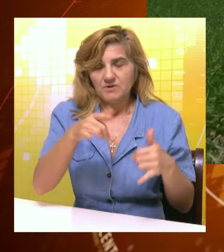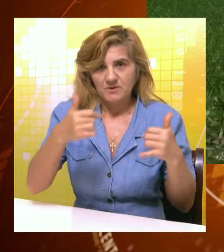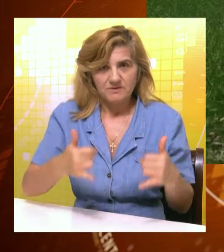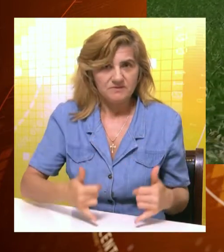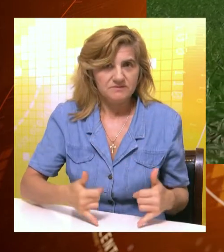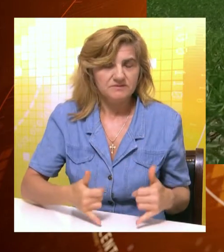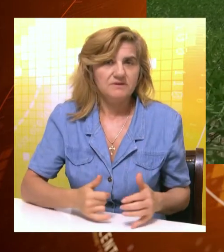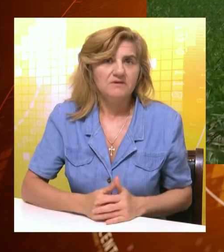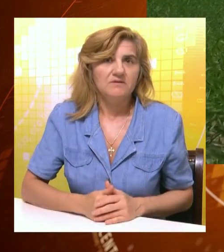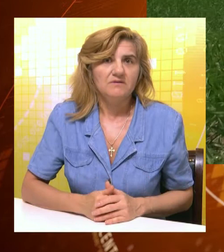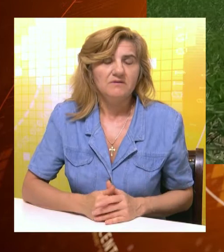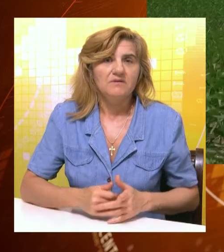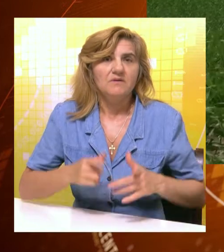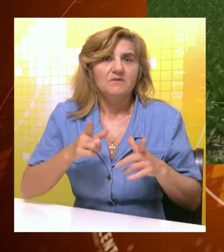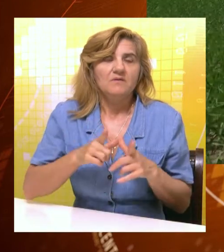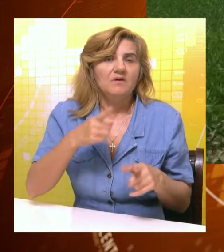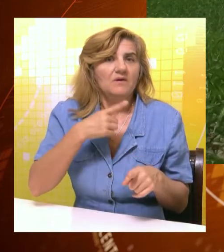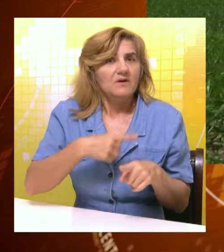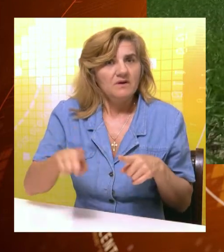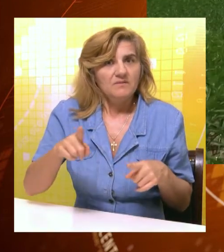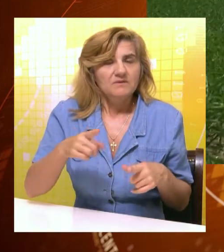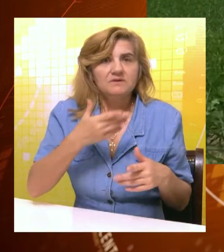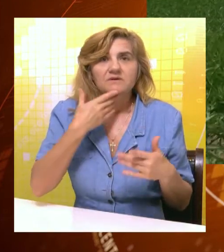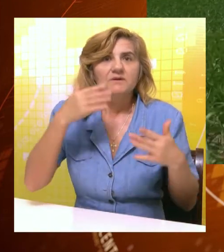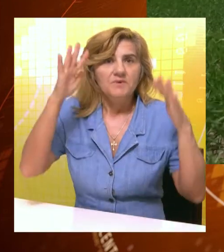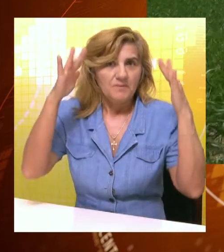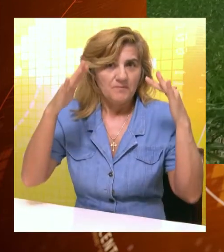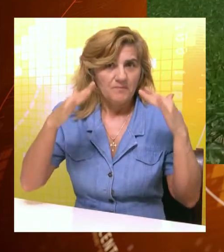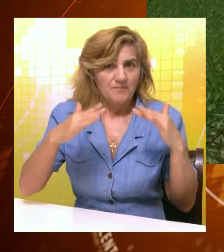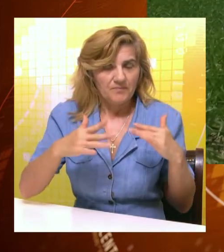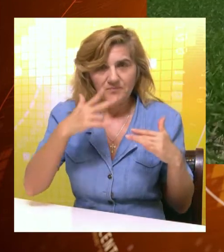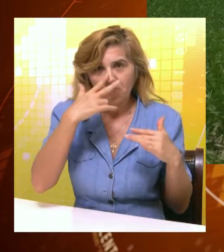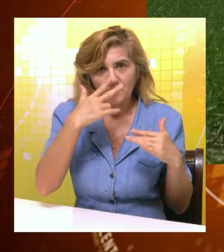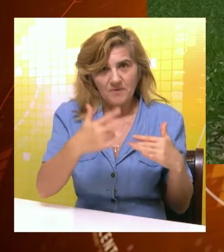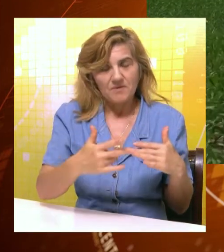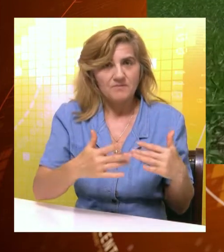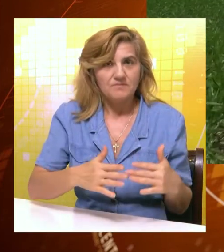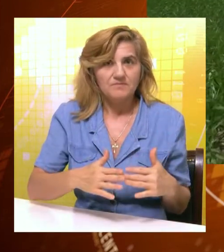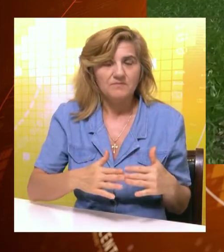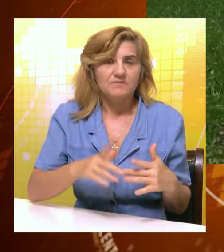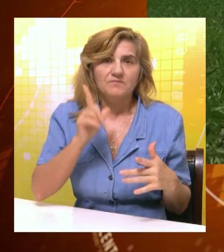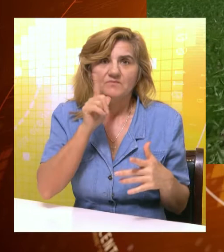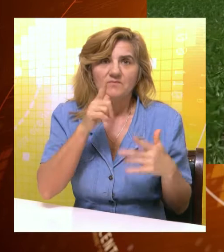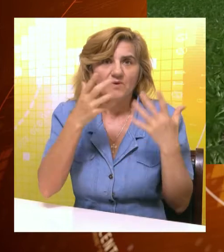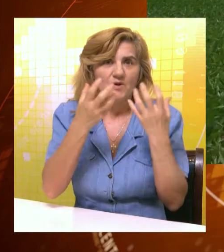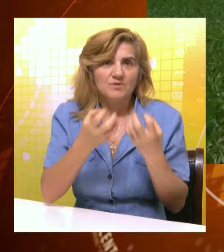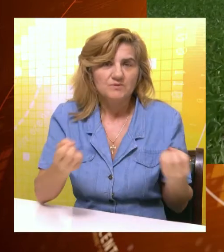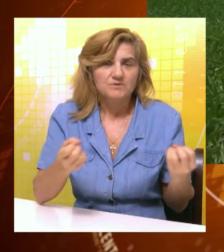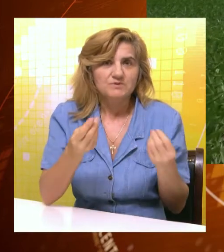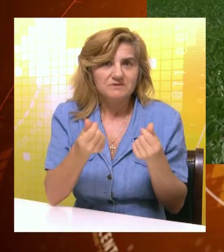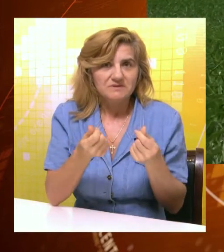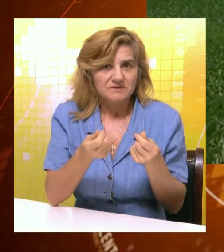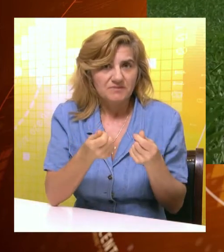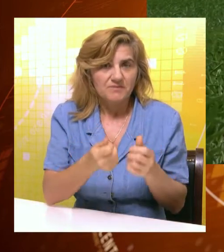do dana današnjeg, znači ozbiljan je dostatak padavina, kao što se vidi ovde, znači izrazito suva,